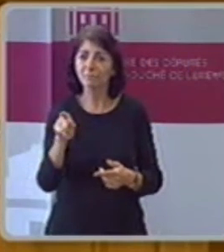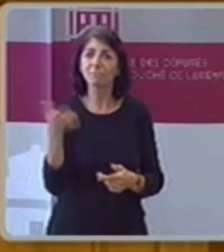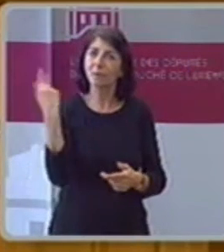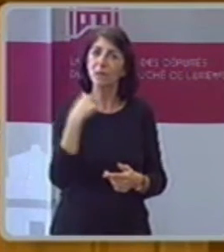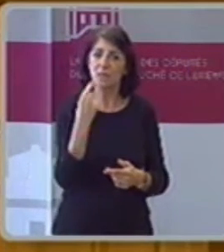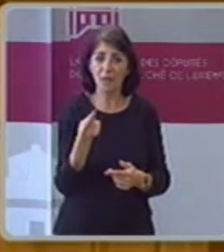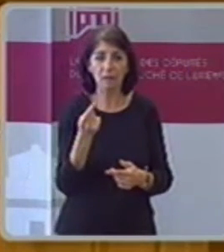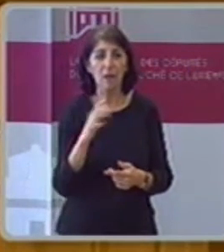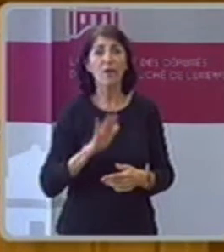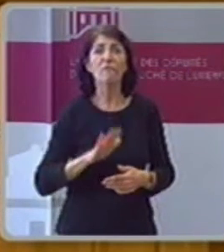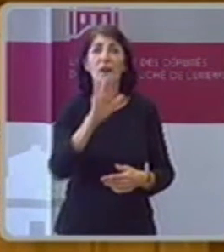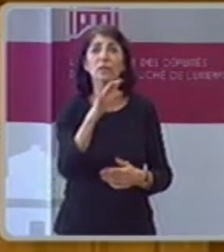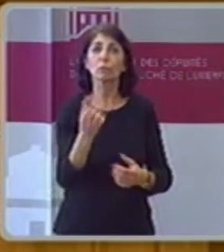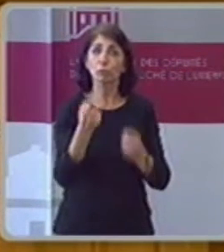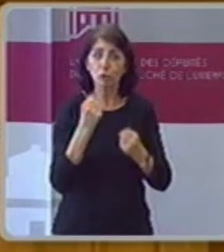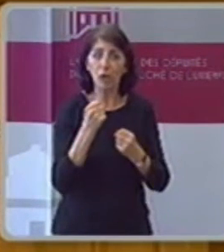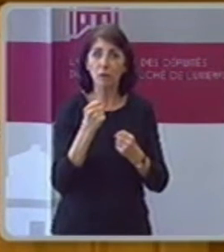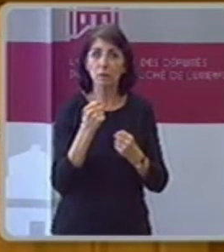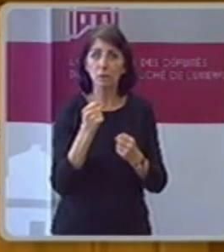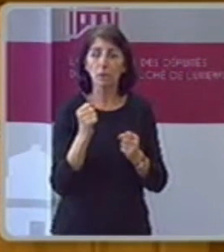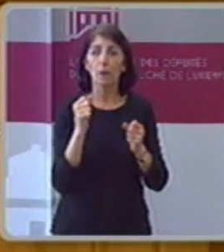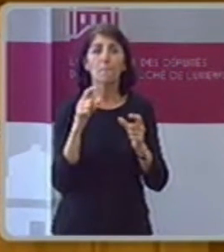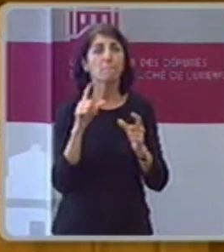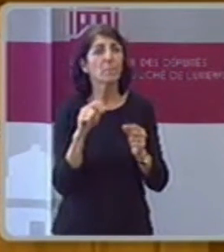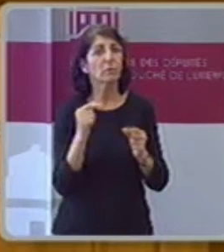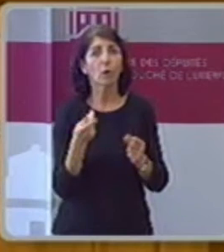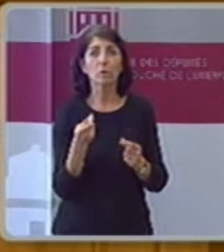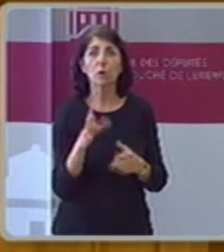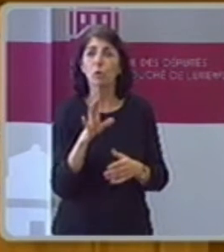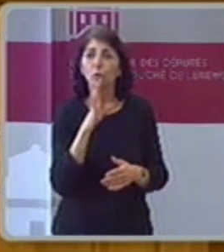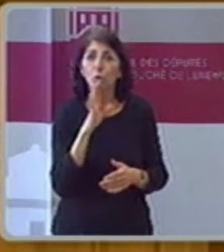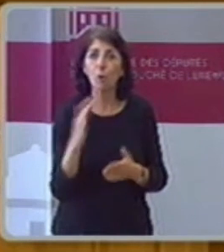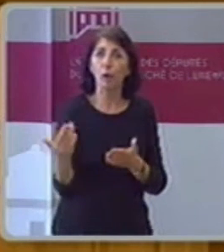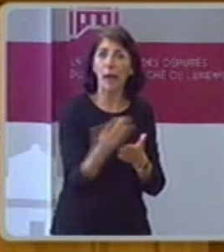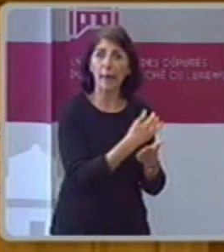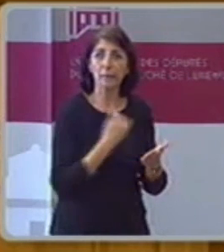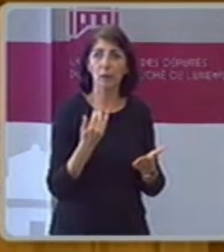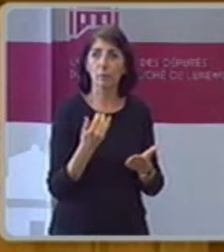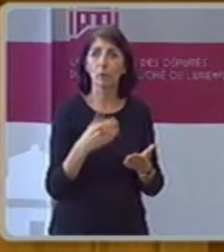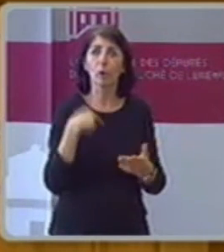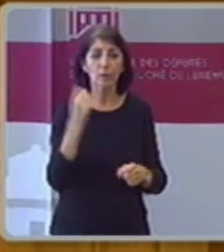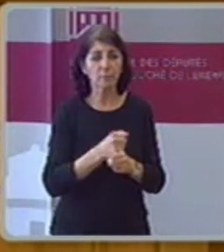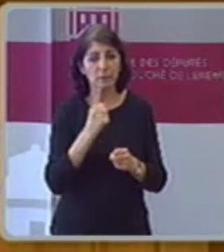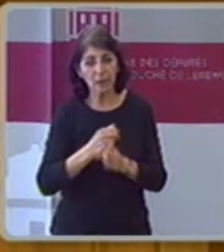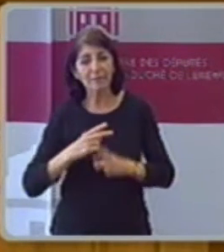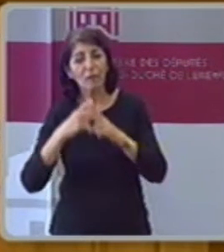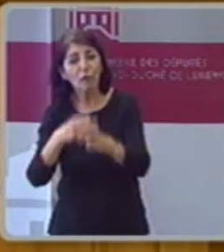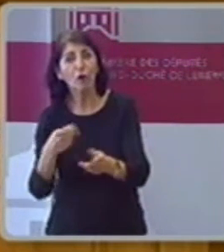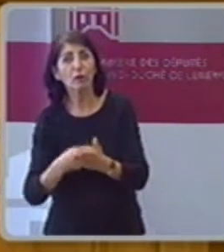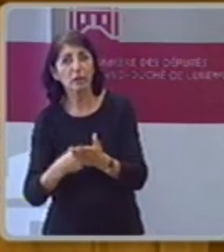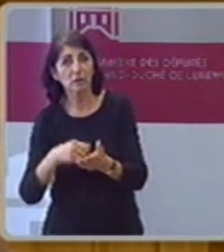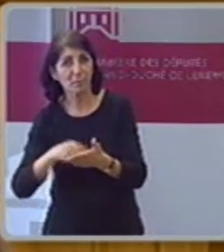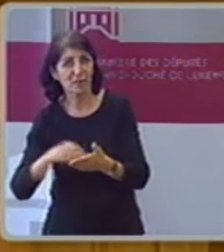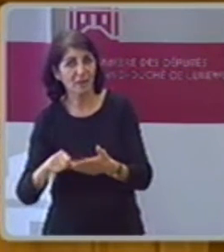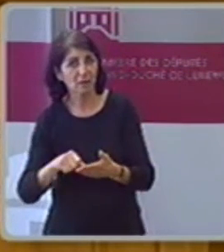Jahre in der Richtung der Staatsminister und einfach in Richtung weiter und wir